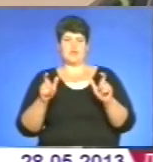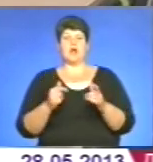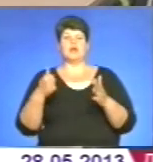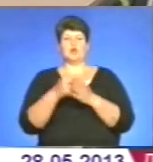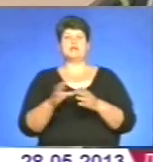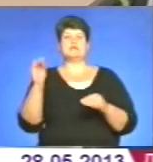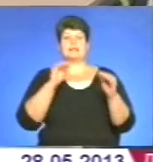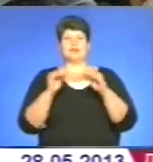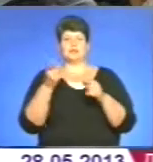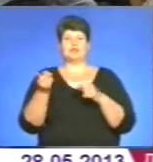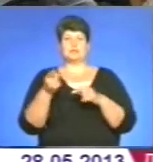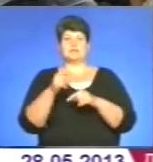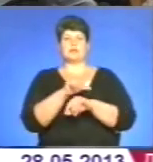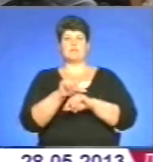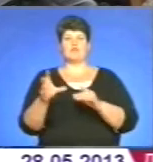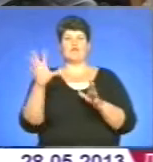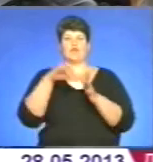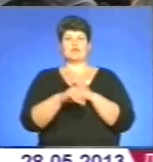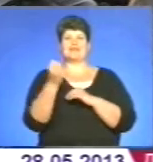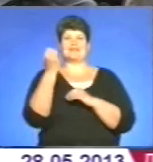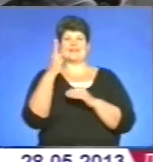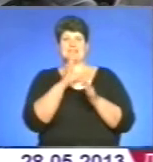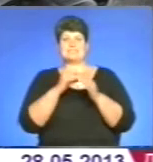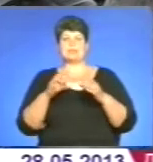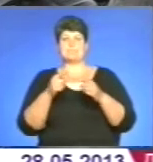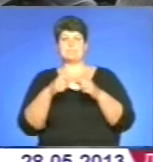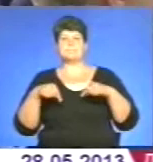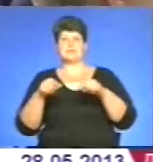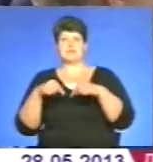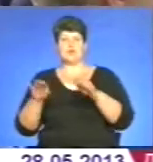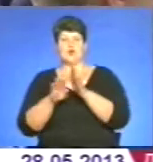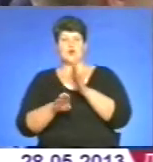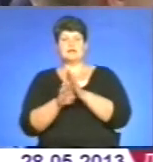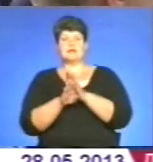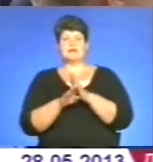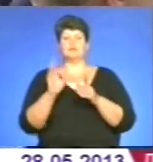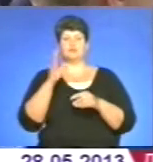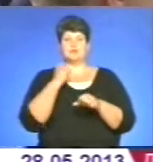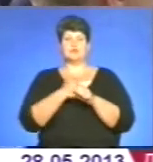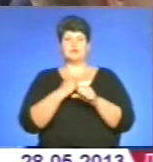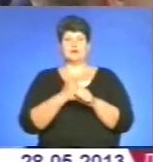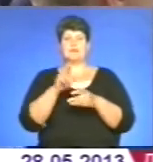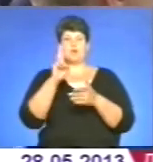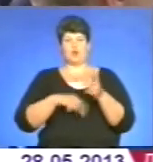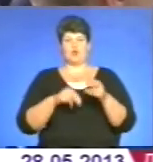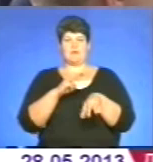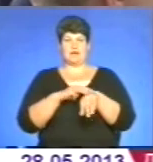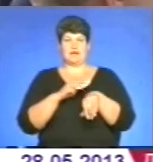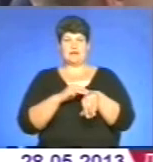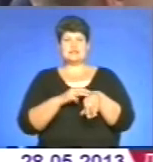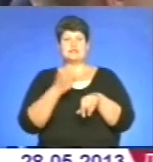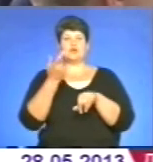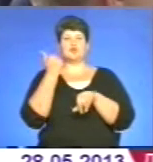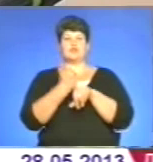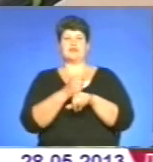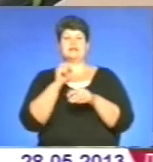тернопільської митниці тепер входять 13 підрозділів. При Міністерстві й надалі функціонуватиме податкова міліція. Її основне